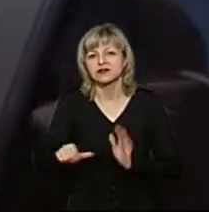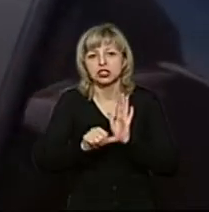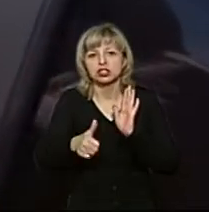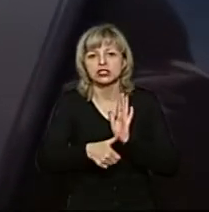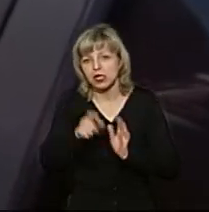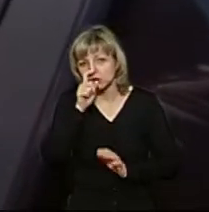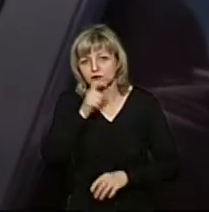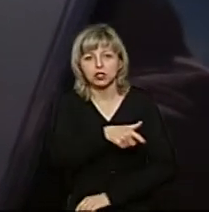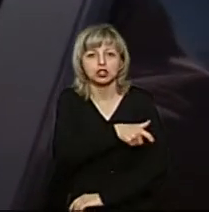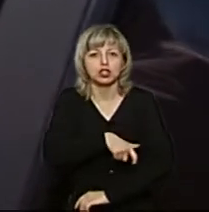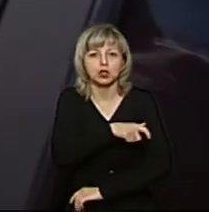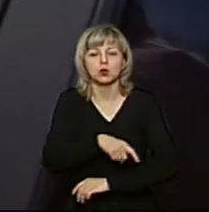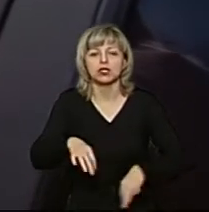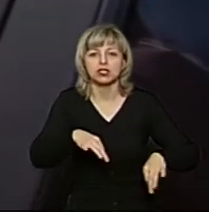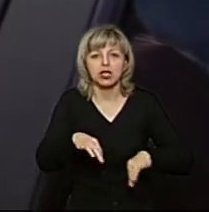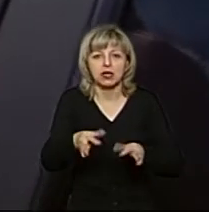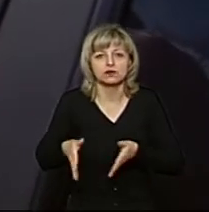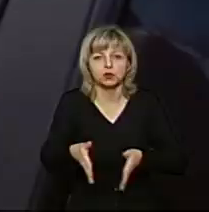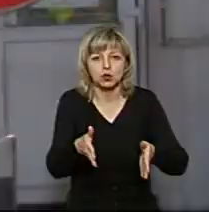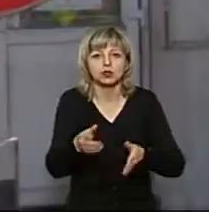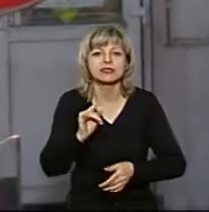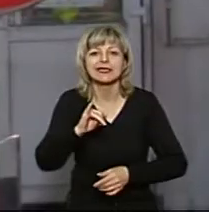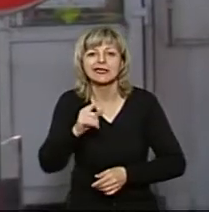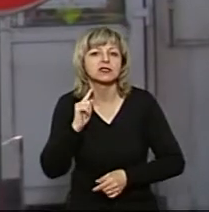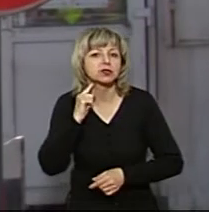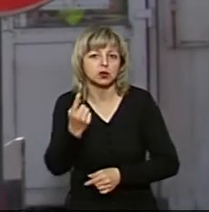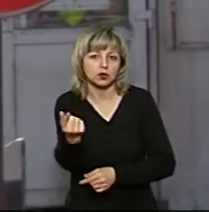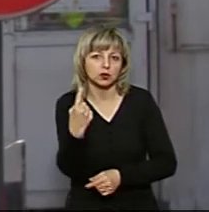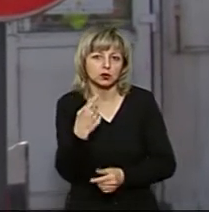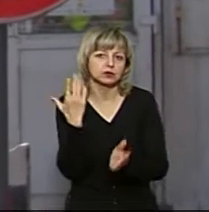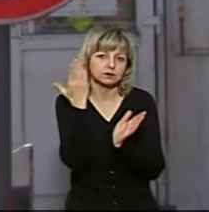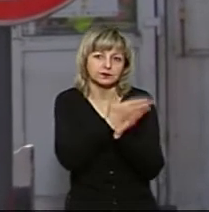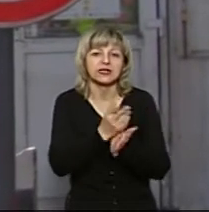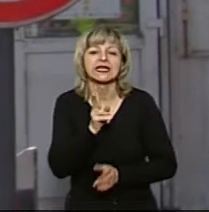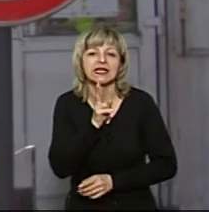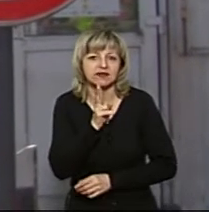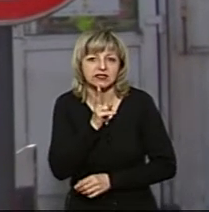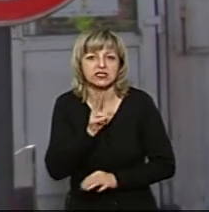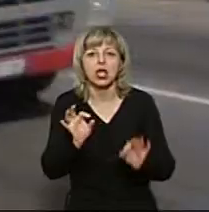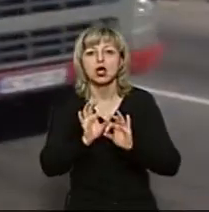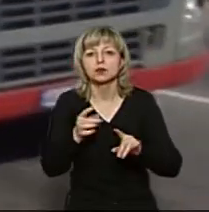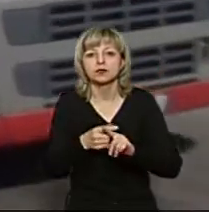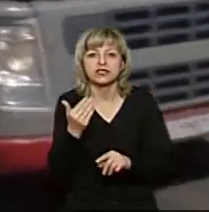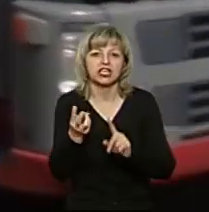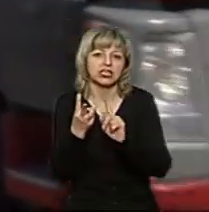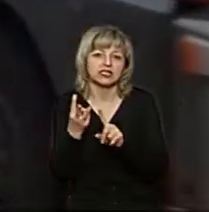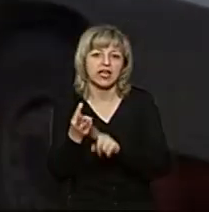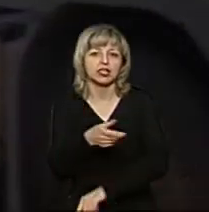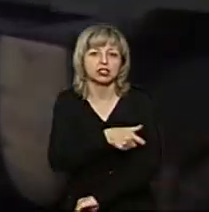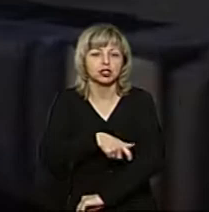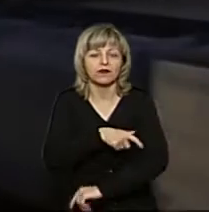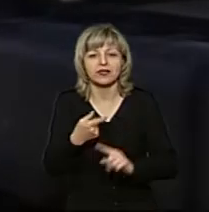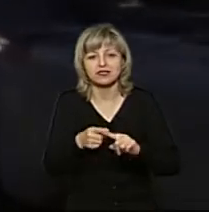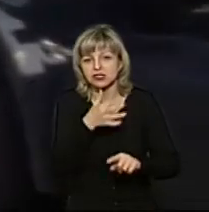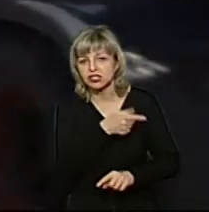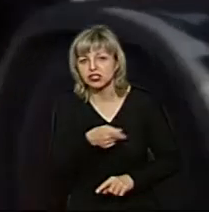квітня чергує на автодорозі, що веде з Луцька в напрямку міста Ківерці. Розповідає, це її третє чергування. За